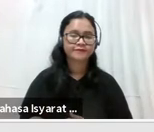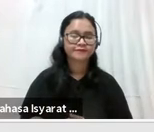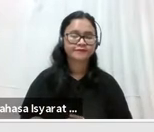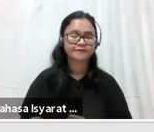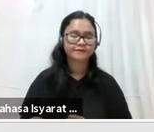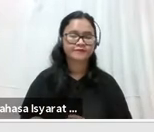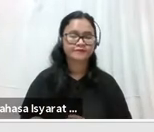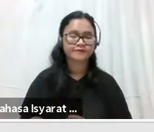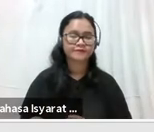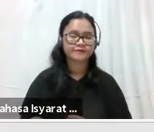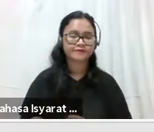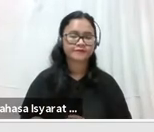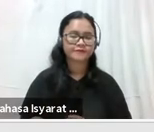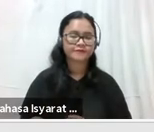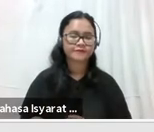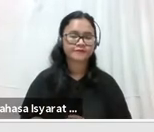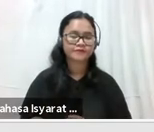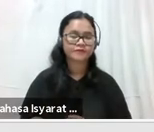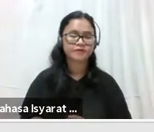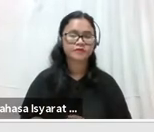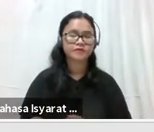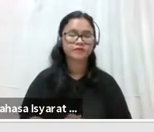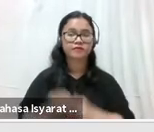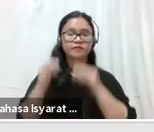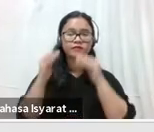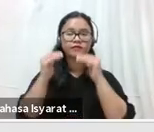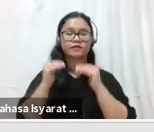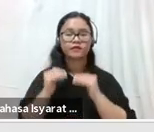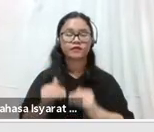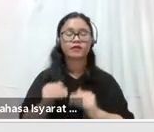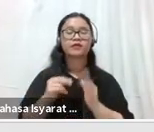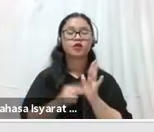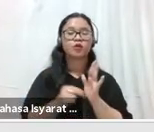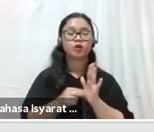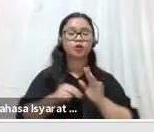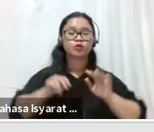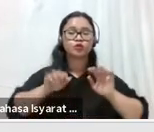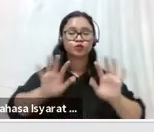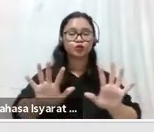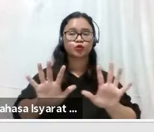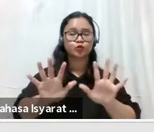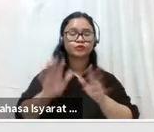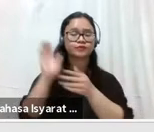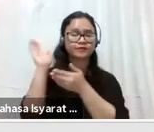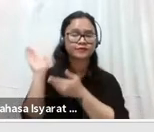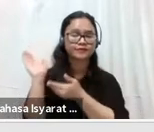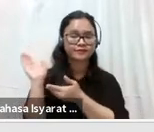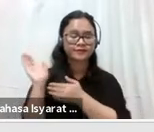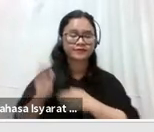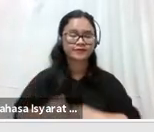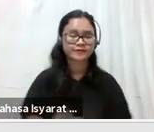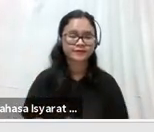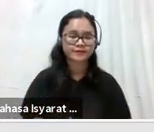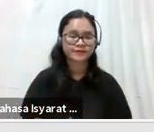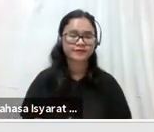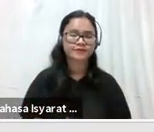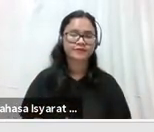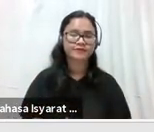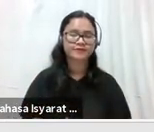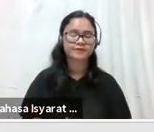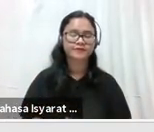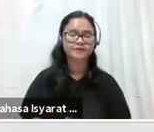ikatan guru tunanetra inklusif 10. Alita Karen dalam kurung